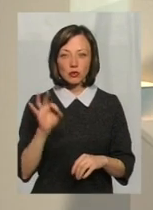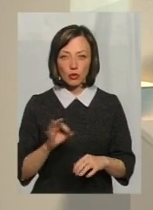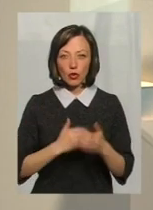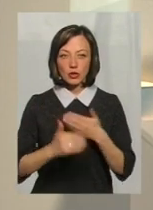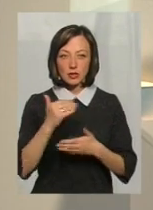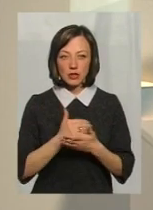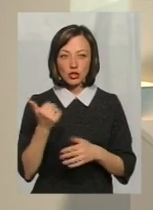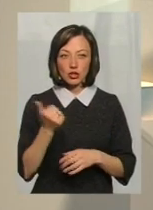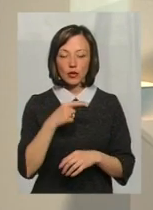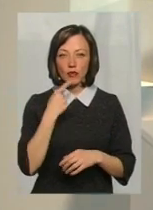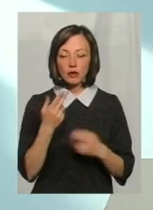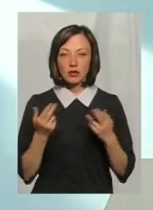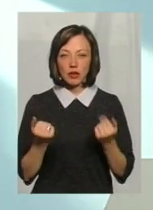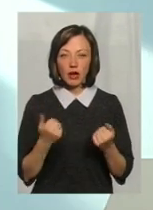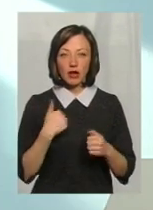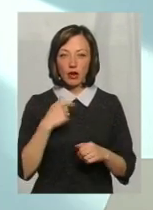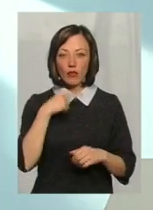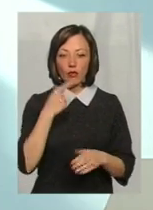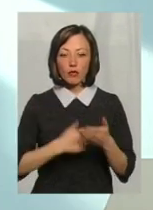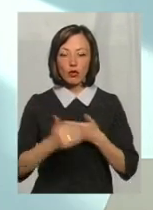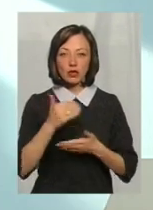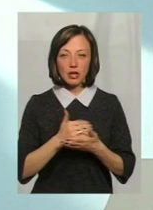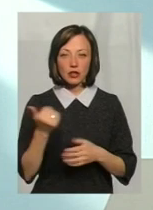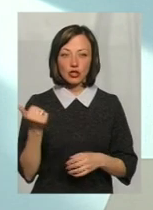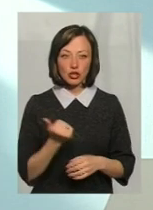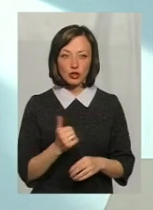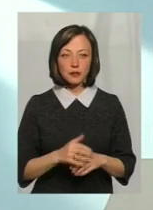це останній тиждень говорите? Так, я говорю про останній тиждень.